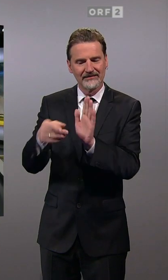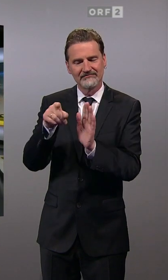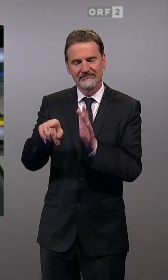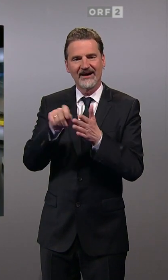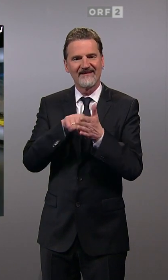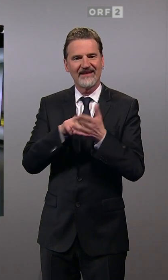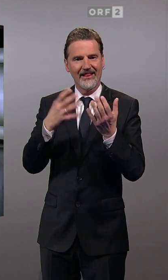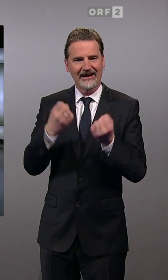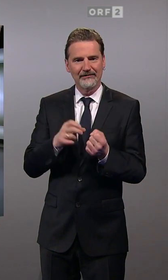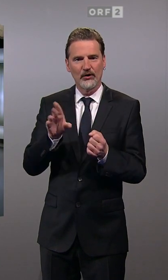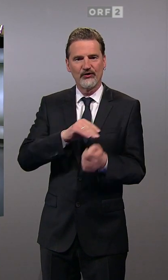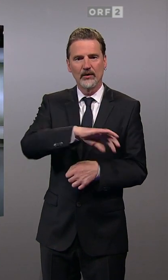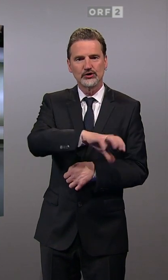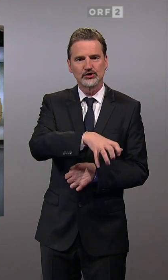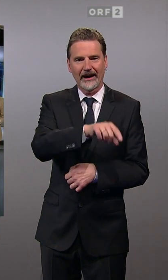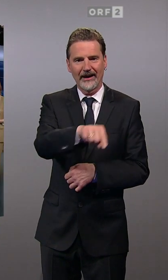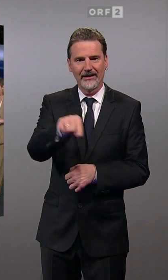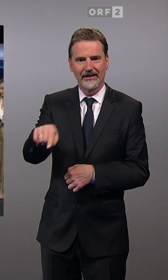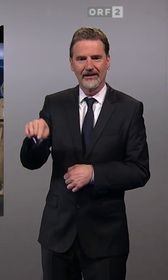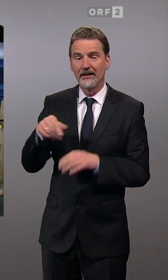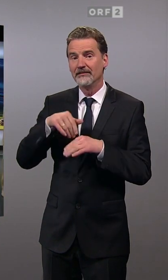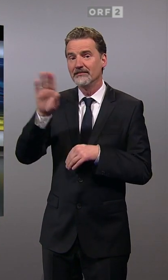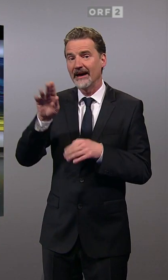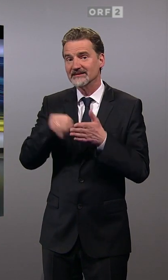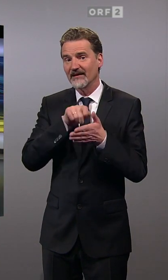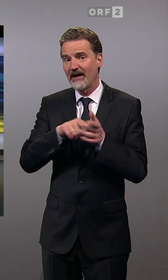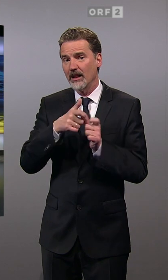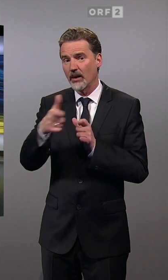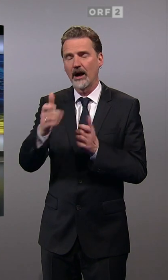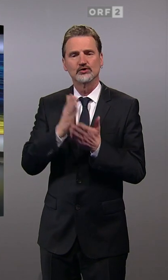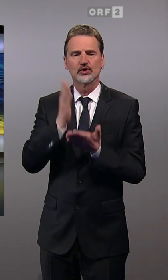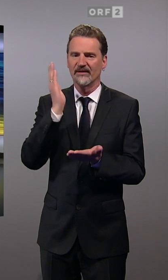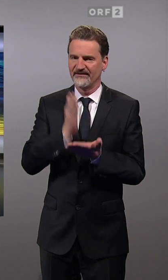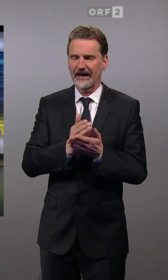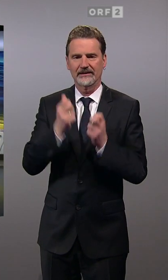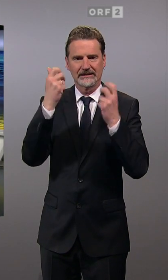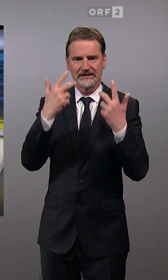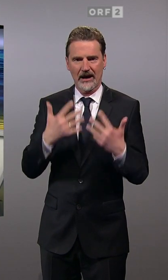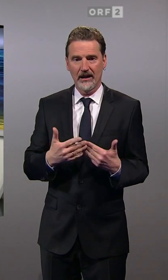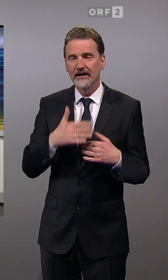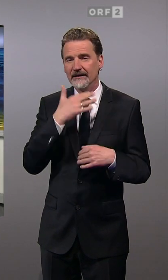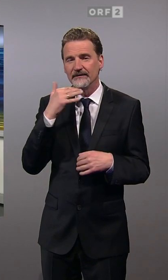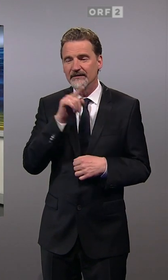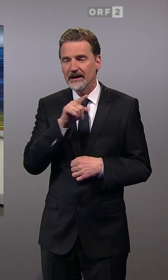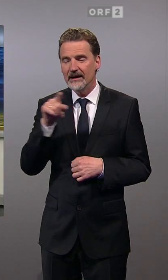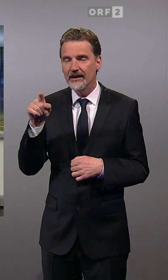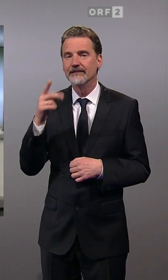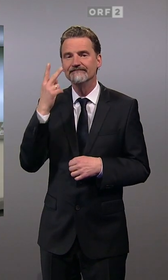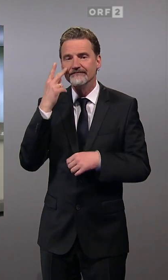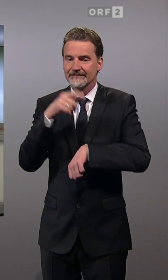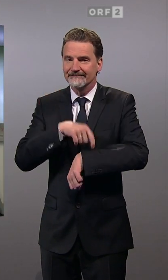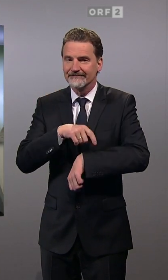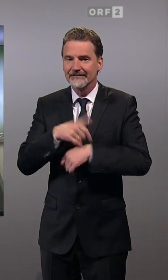den einzelnen Sprengeln. In den meisten Wahllokalen ist aber längst schon ausgezählt. In vielen neigt sich der